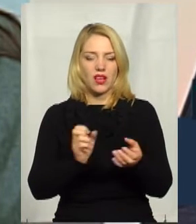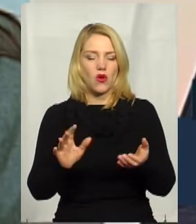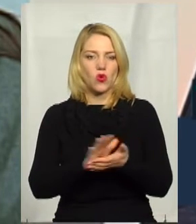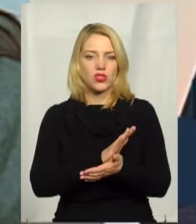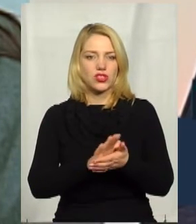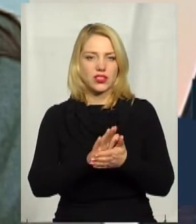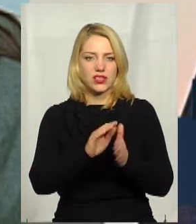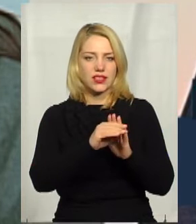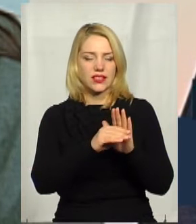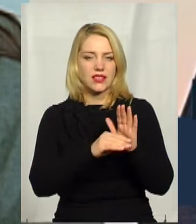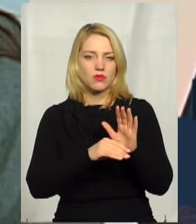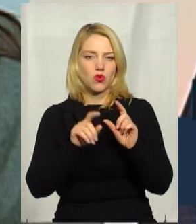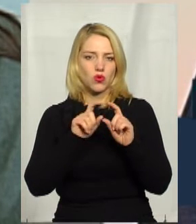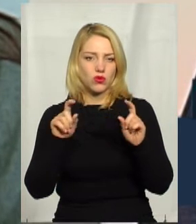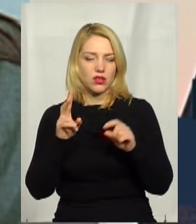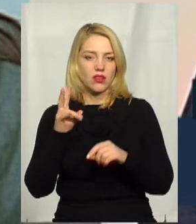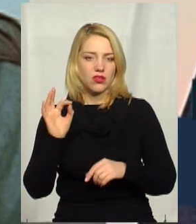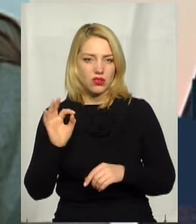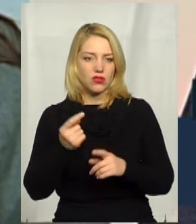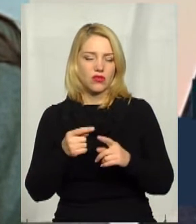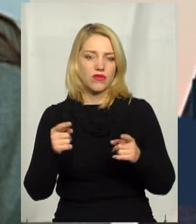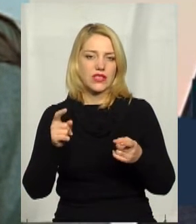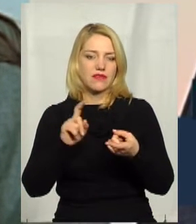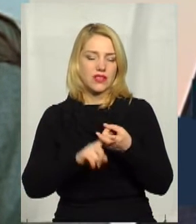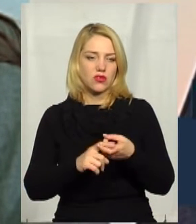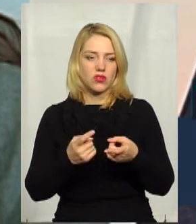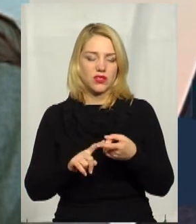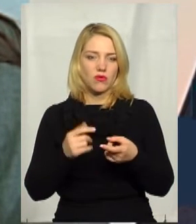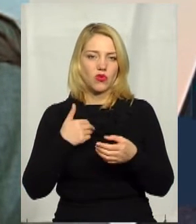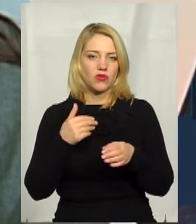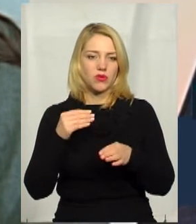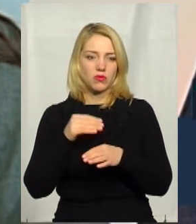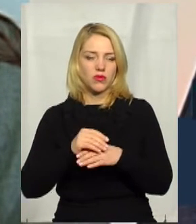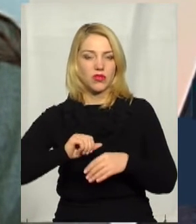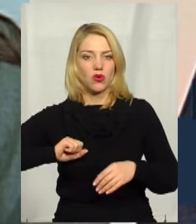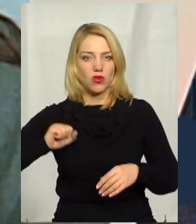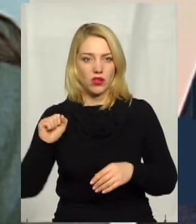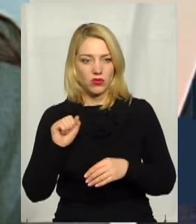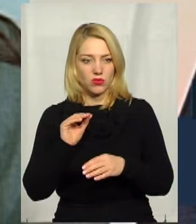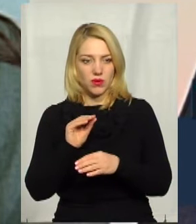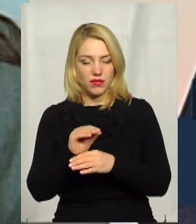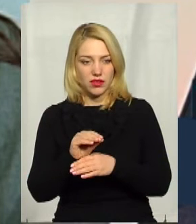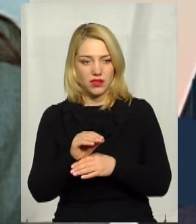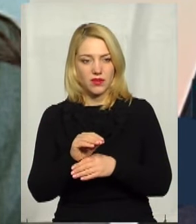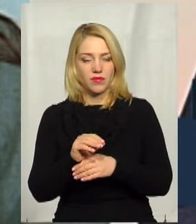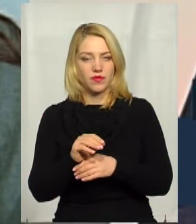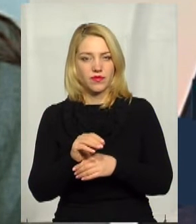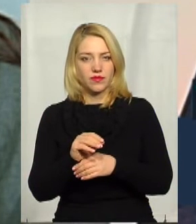спорудах. Але ж у зв'язку з таким, я хотів би доповнити колегу Тетяну Васильовну,